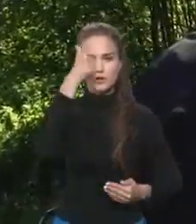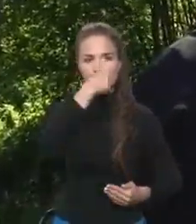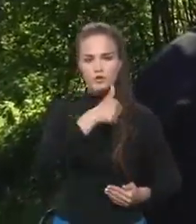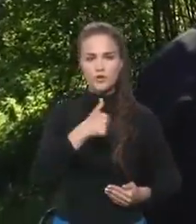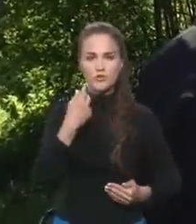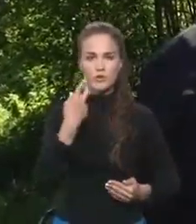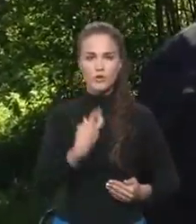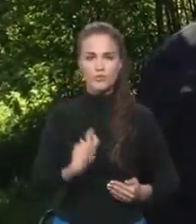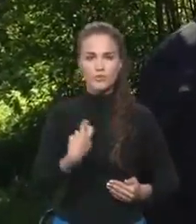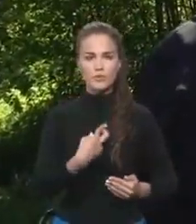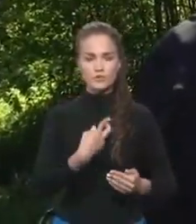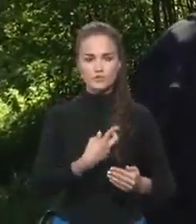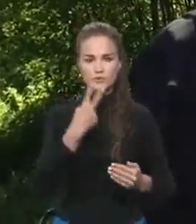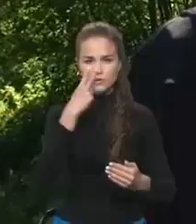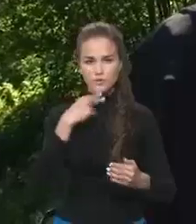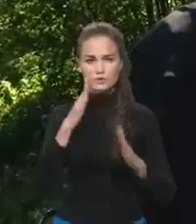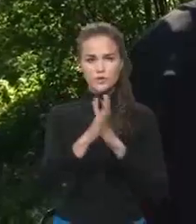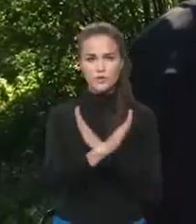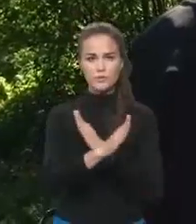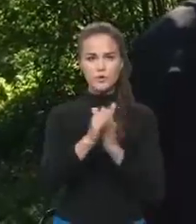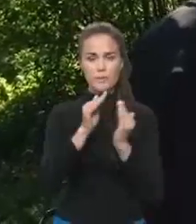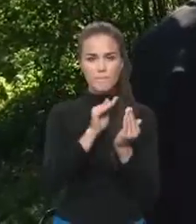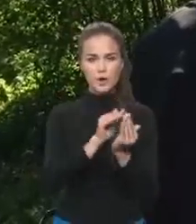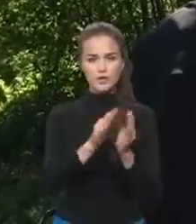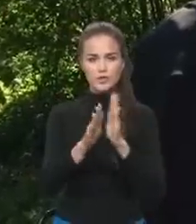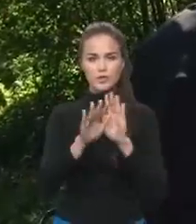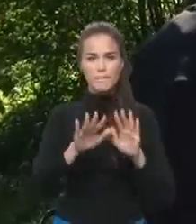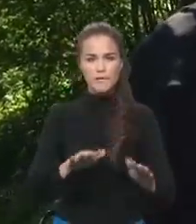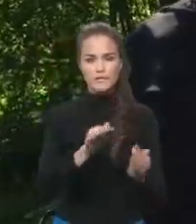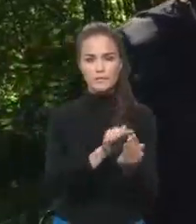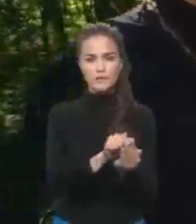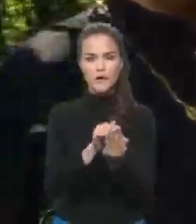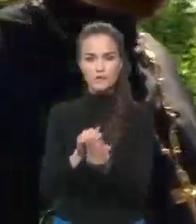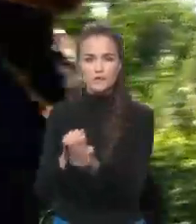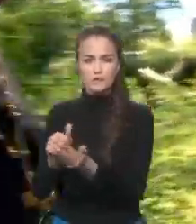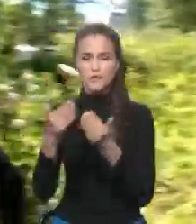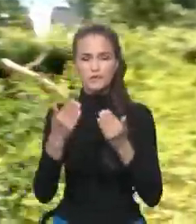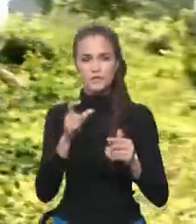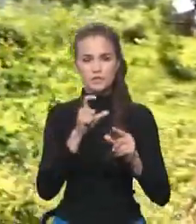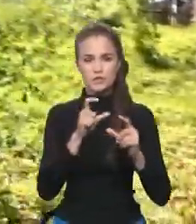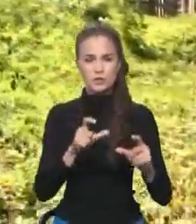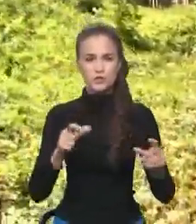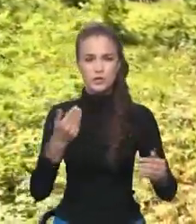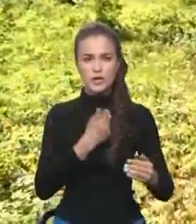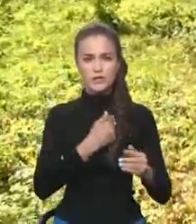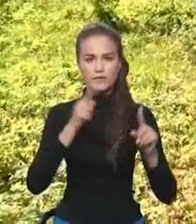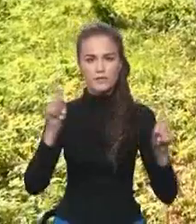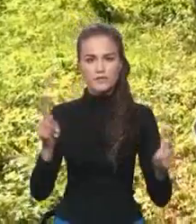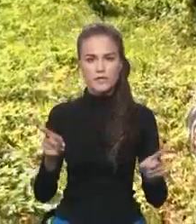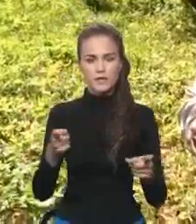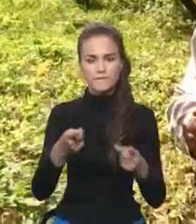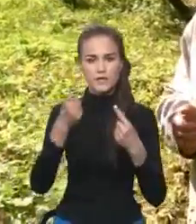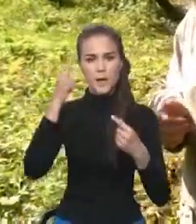простудился и умер, и похоронен на местном кладбище В общем, как бы вот сейчас люди хотят, здешние жители хотят